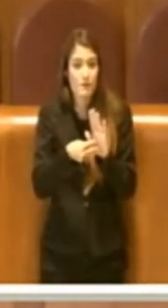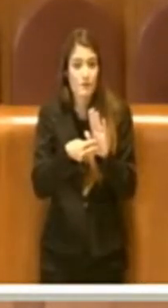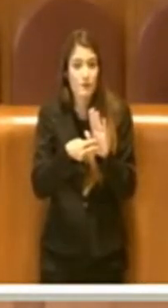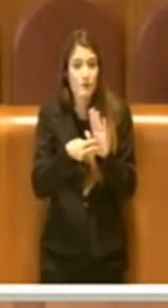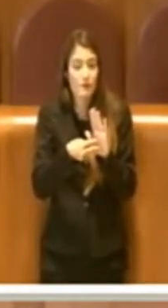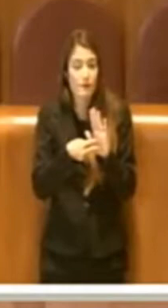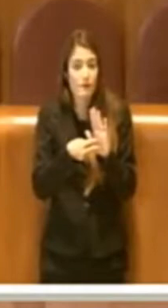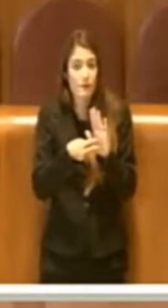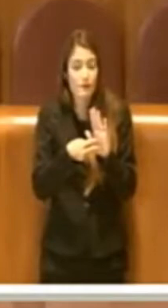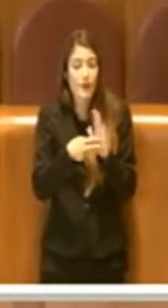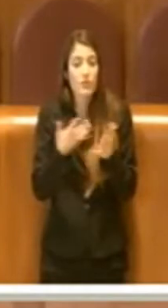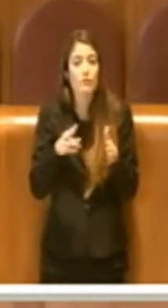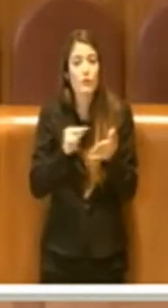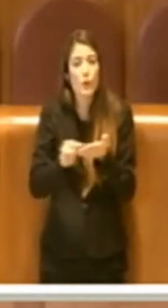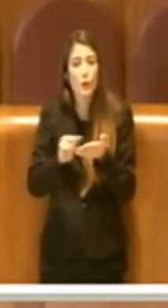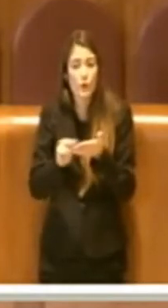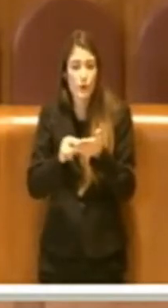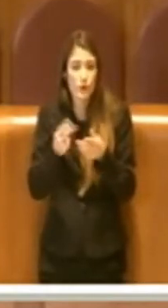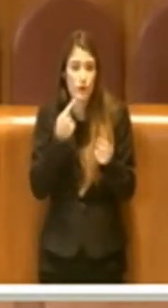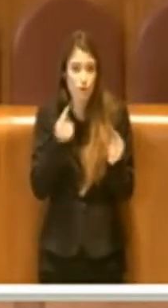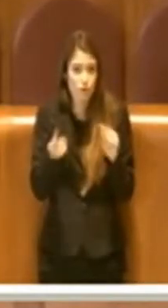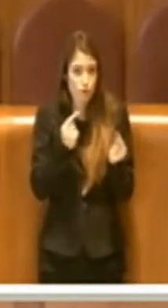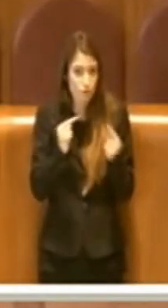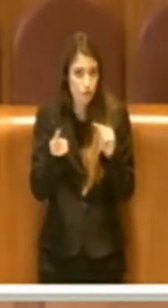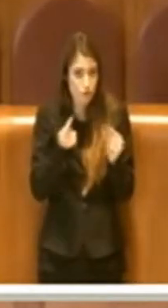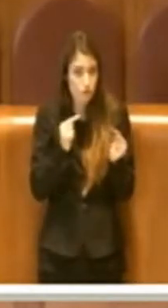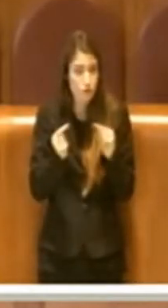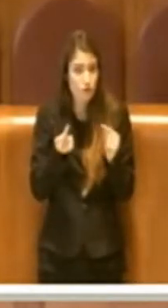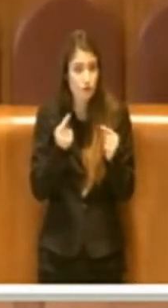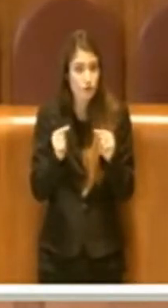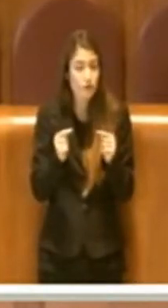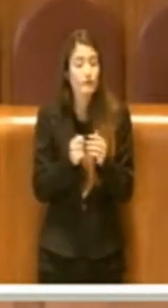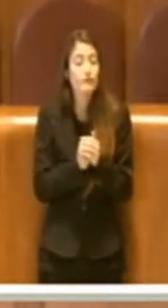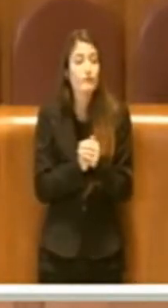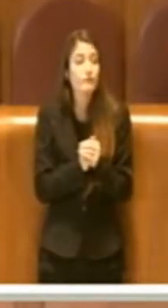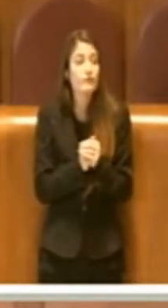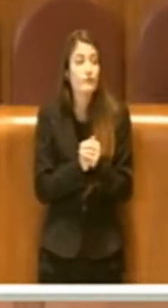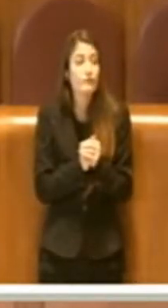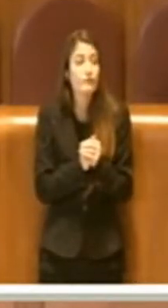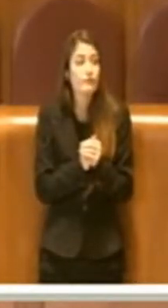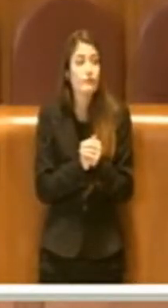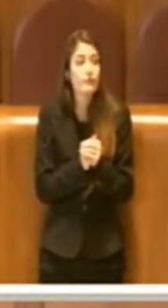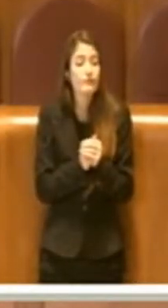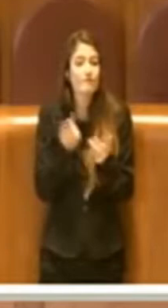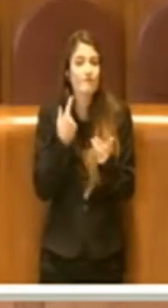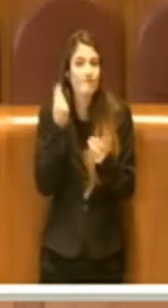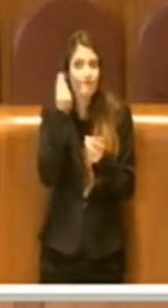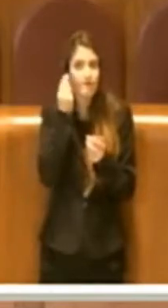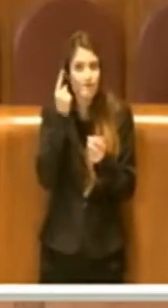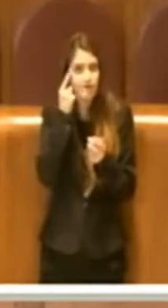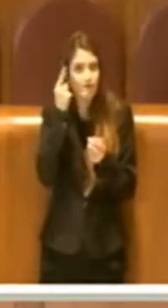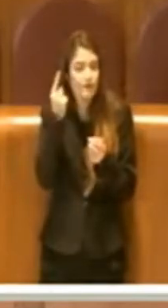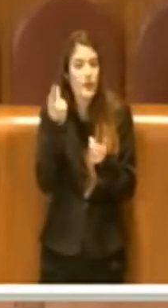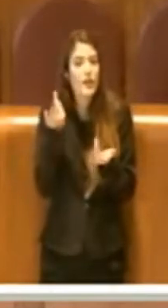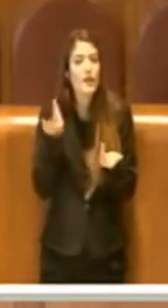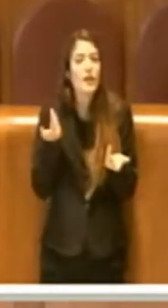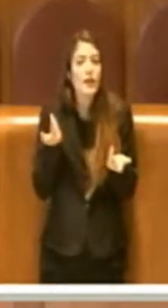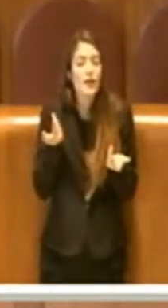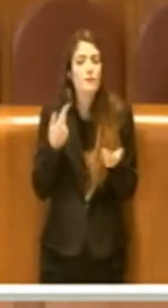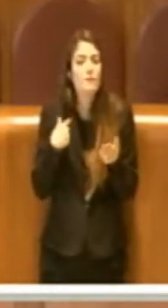ha intuito. E' una